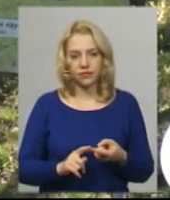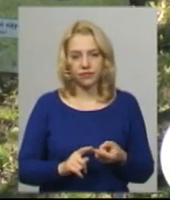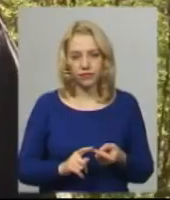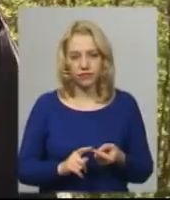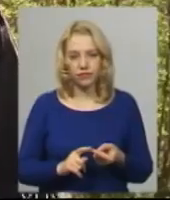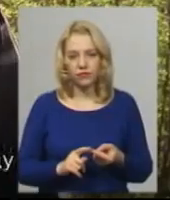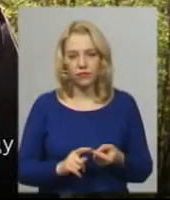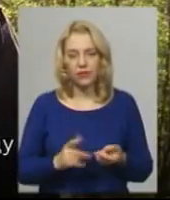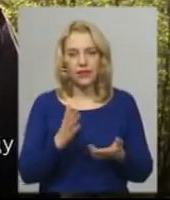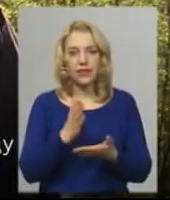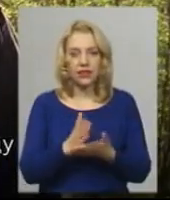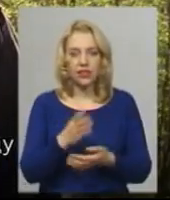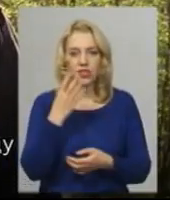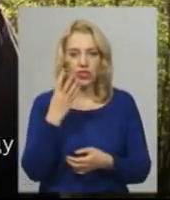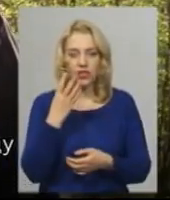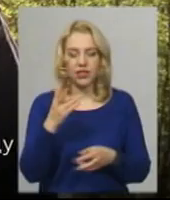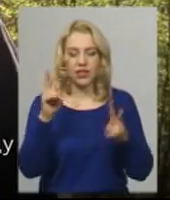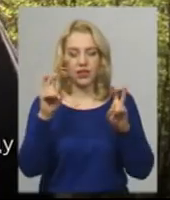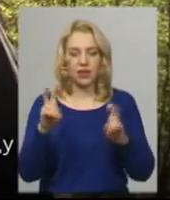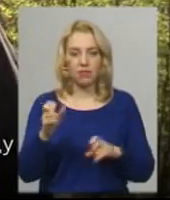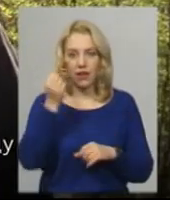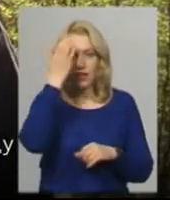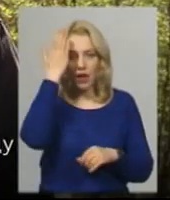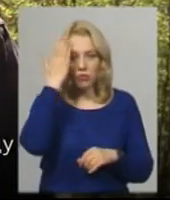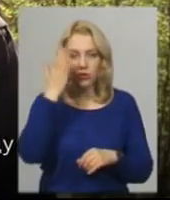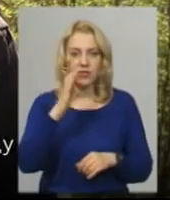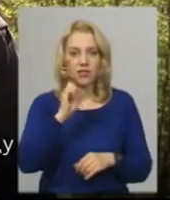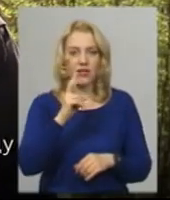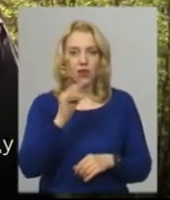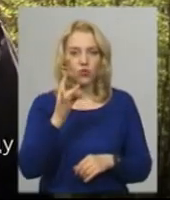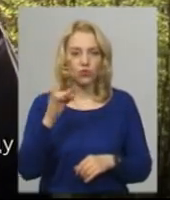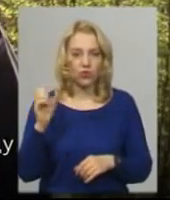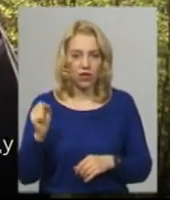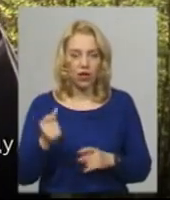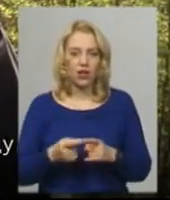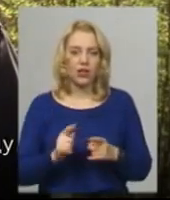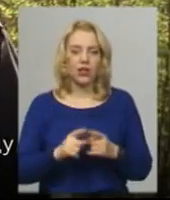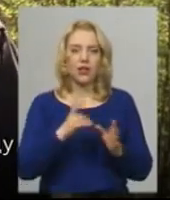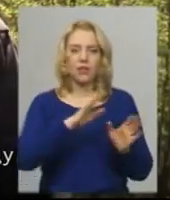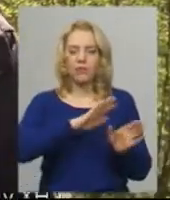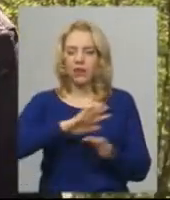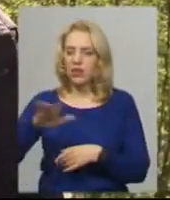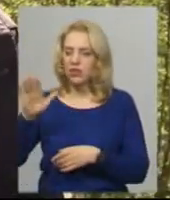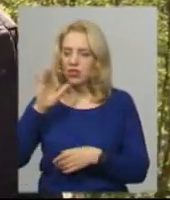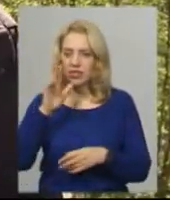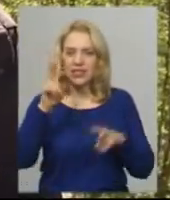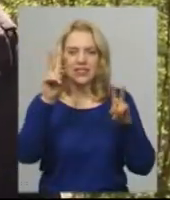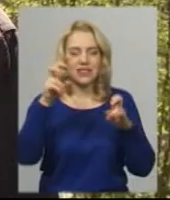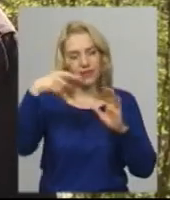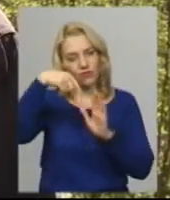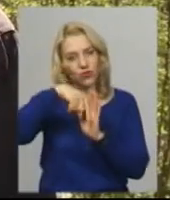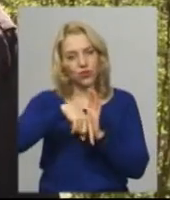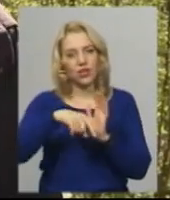Казімірова. Є чотири типи японського саду. Це і плин часу, і символічний сад, і